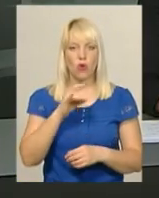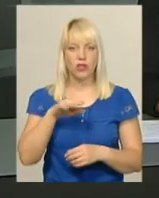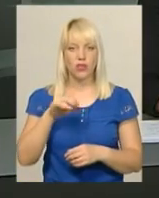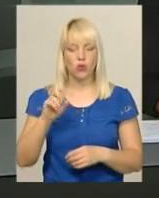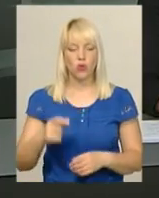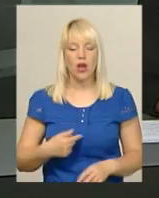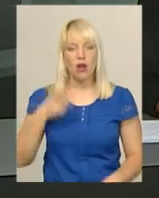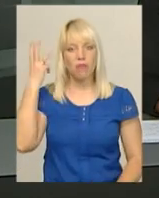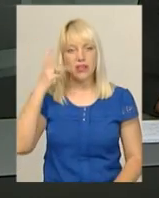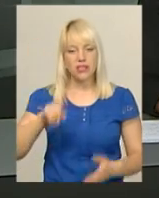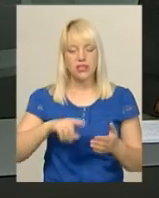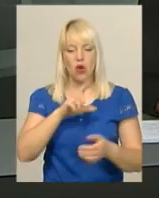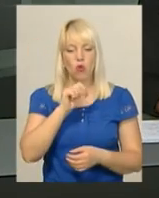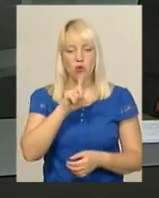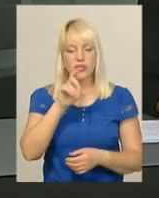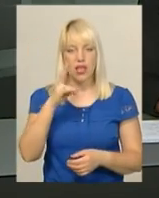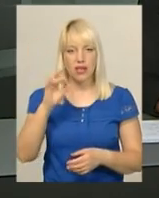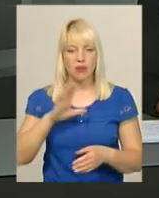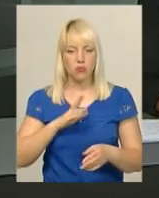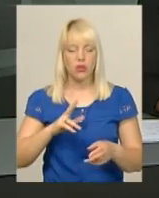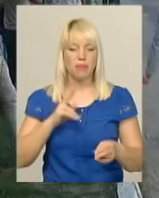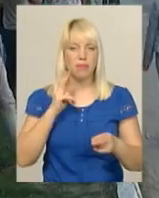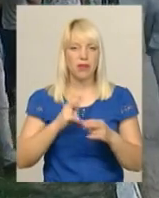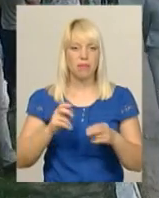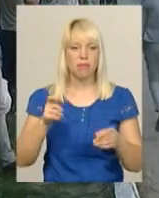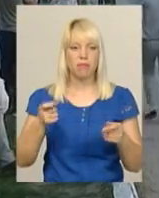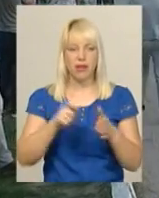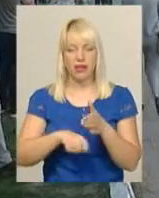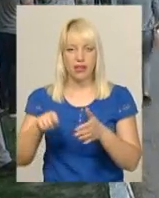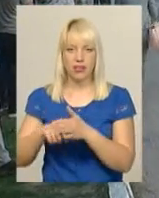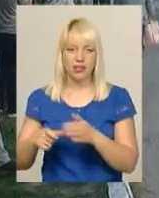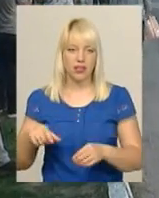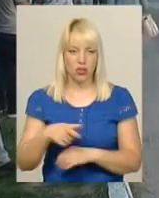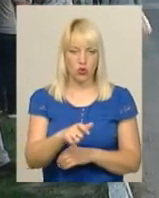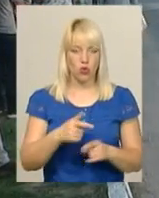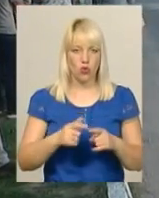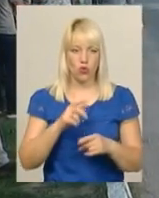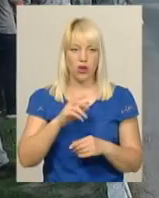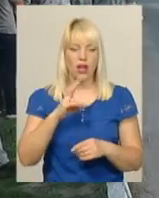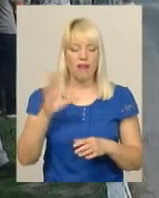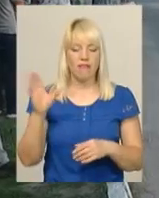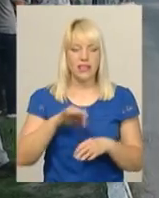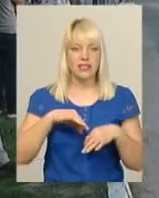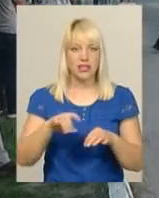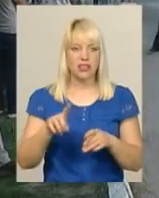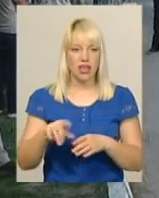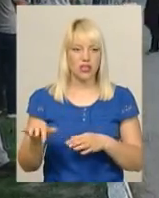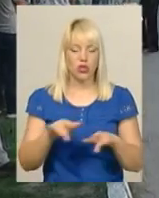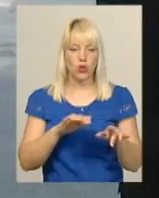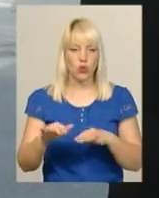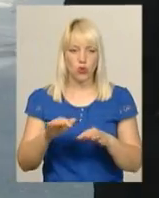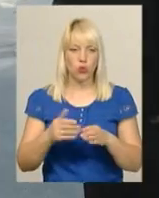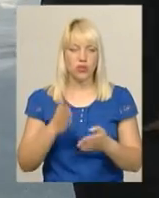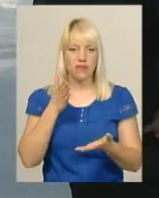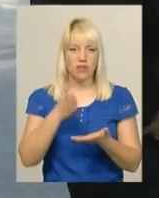Озерній поліцейські автівки перекрили дорогу. Біля приміщення Хмельницького училища номер 8 весь транспорт, який рухається в напрямку Озерної,